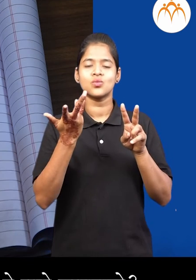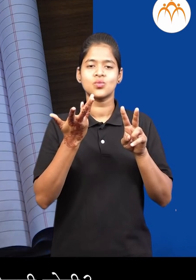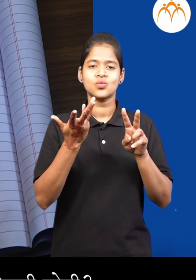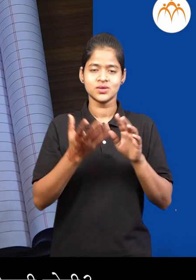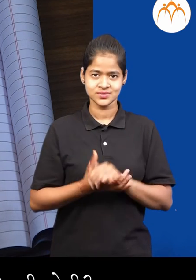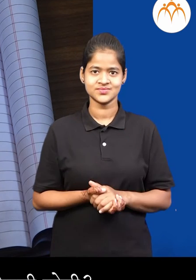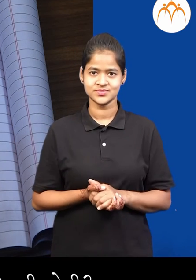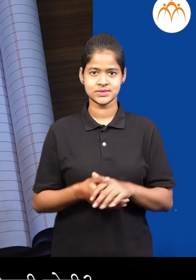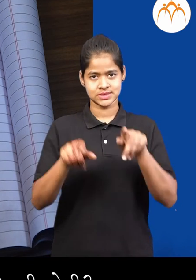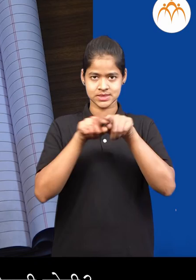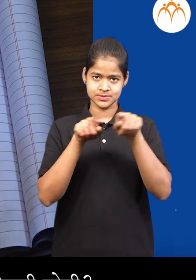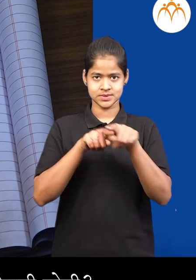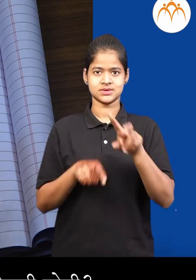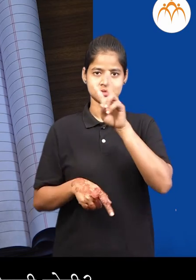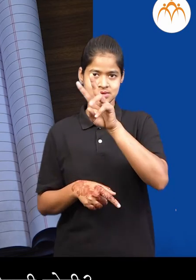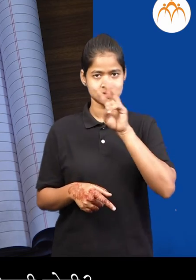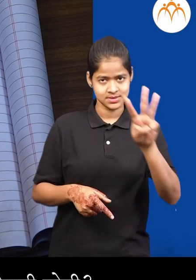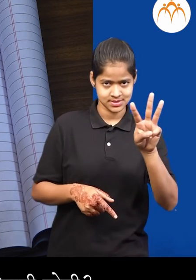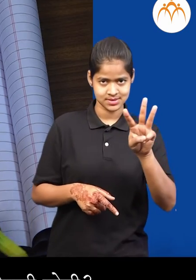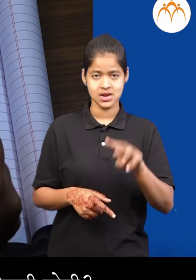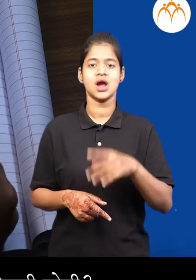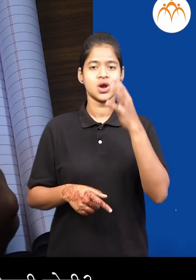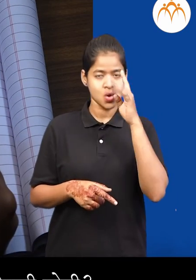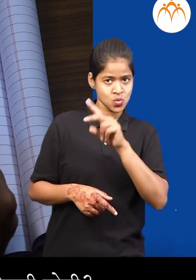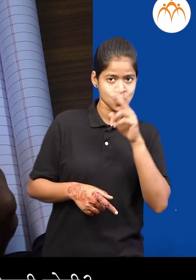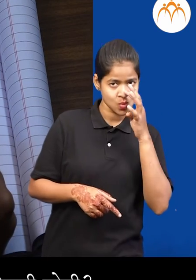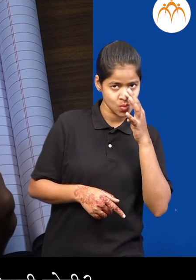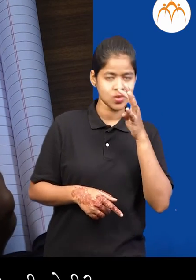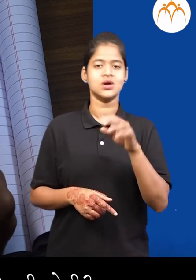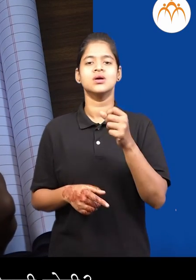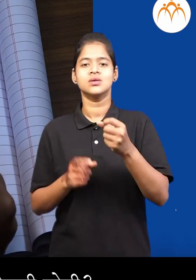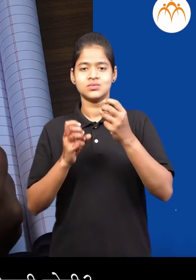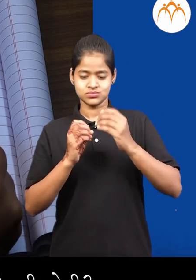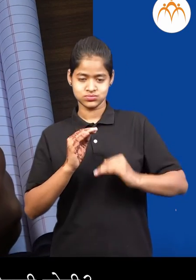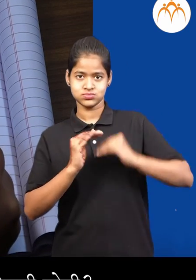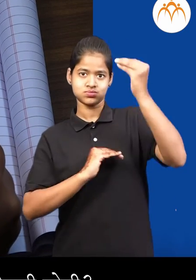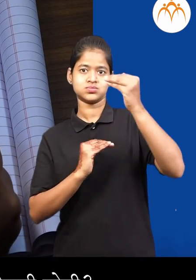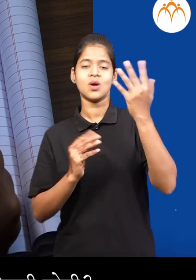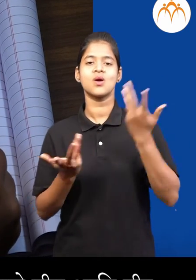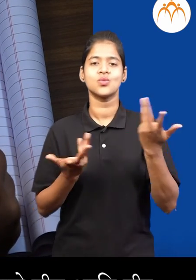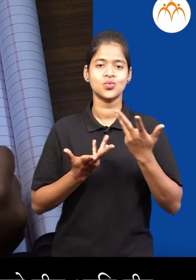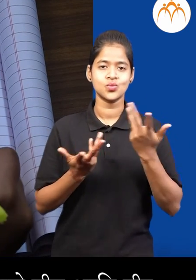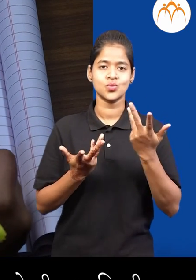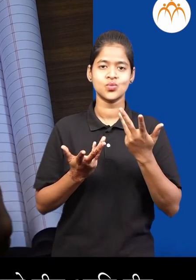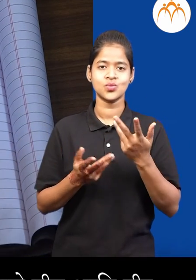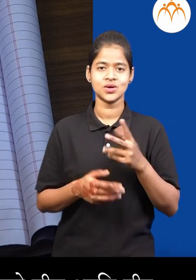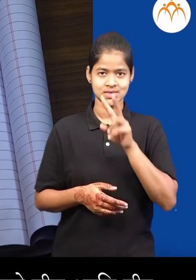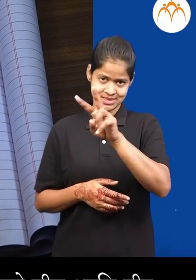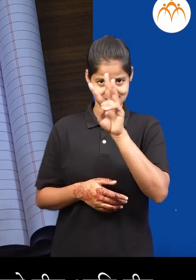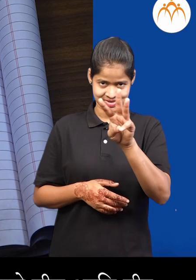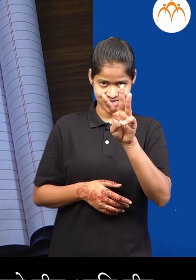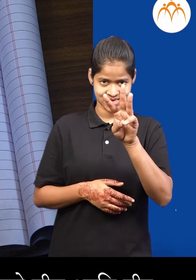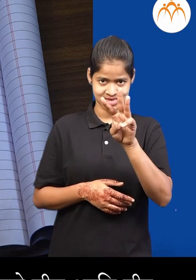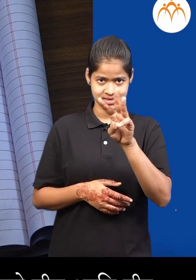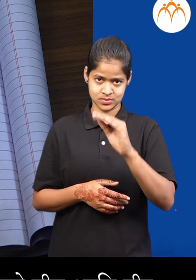उदारन आर्थ ते विस आणी एकोंटी मोठी अर्थातस ते विस